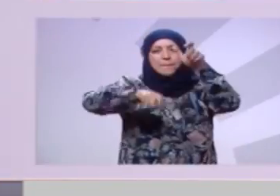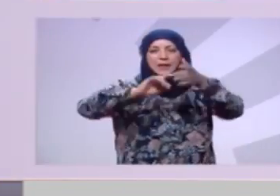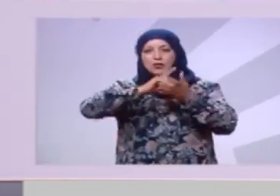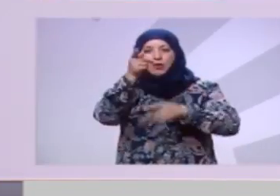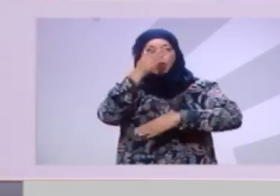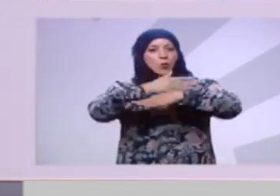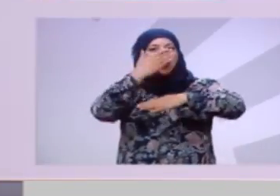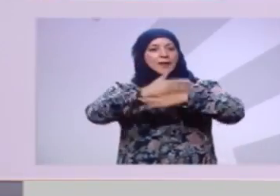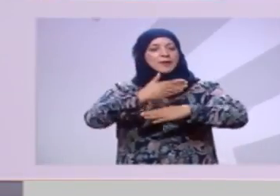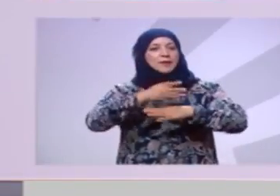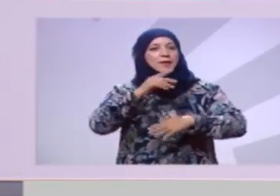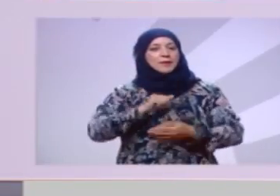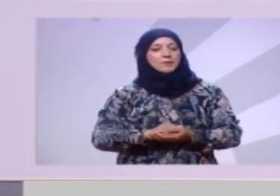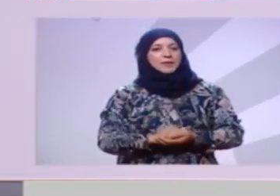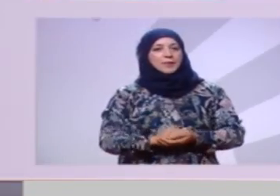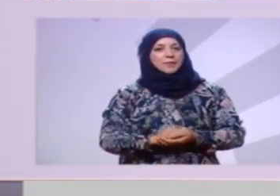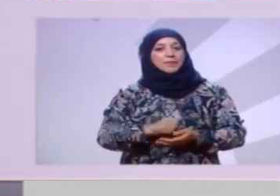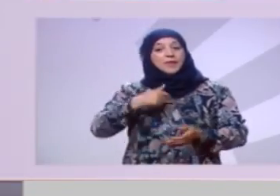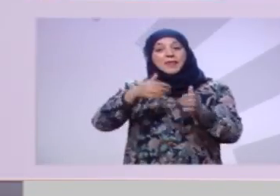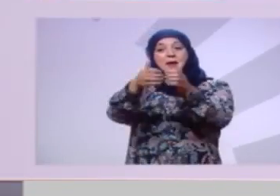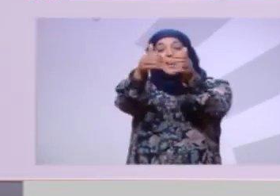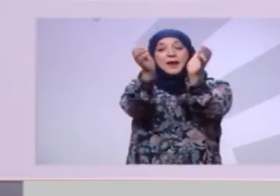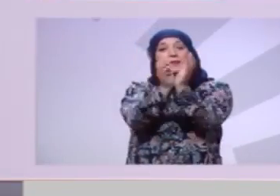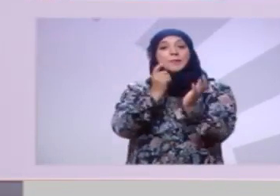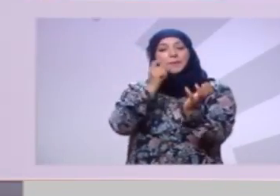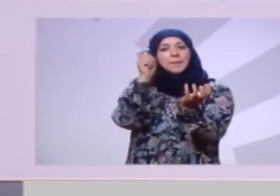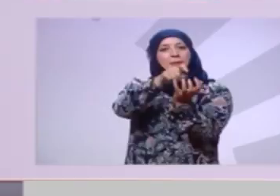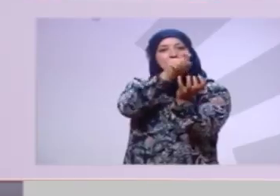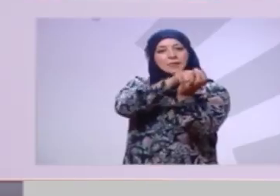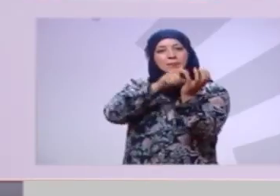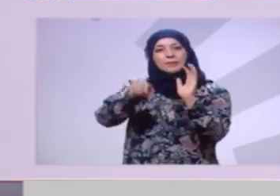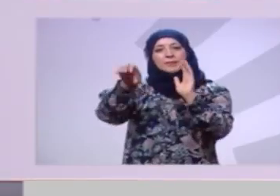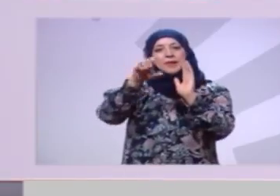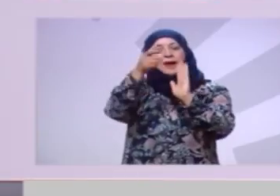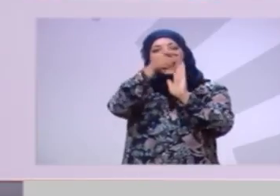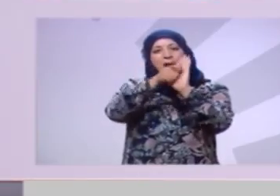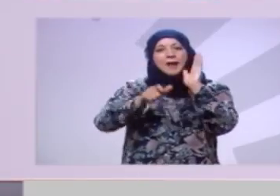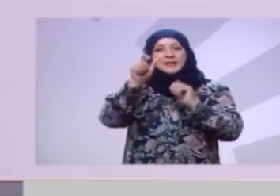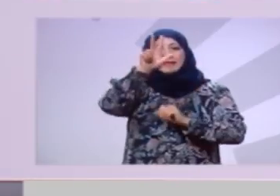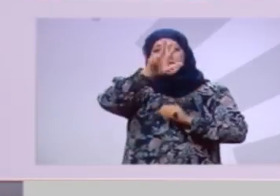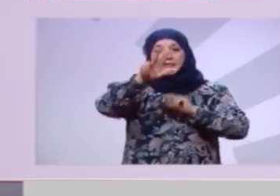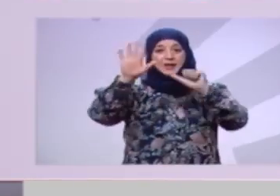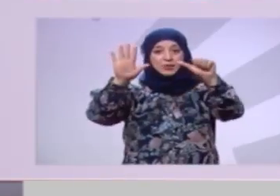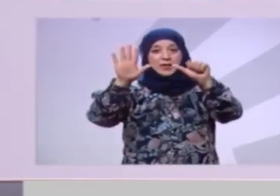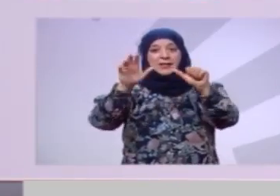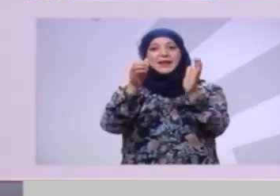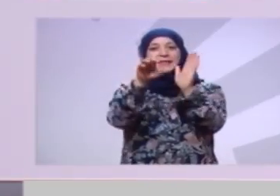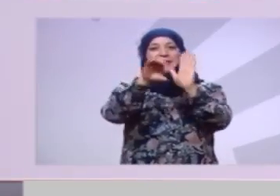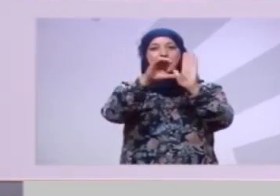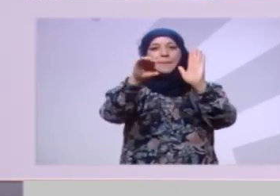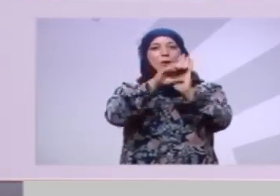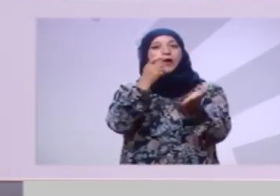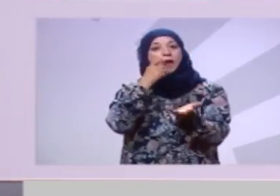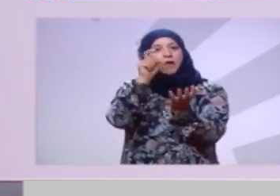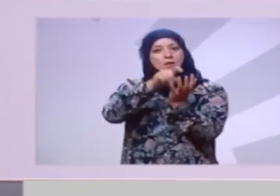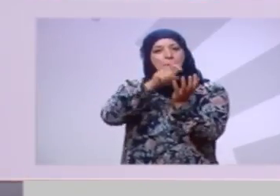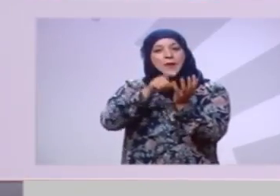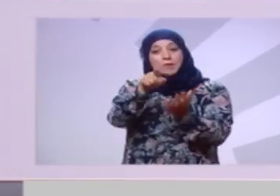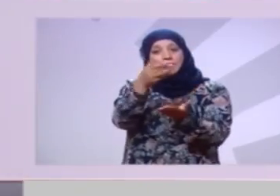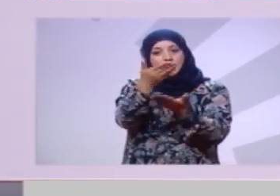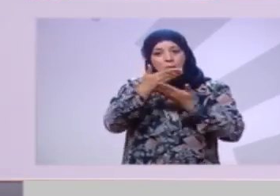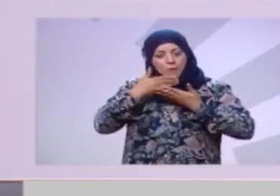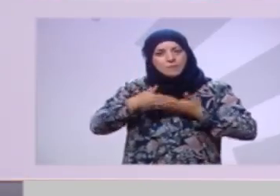هذا حزب بني وطني القائم عدد ستة وتلاثين شعارها رمانة أعطونا فيقتكم